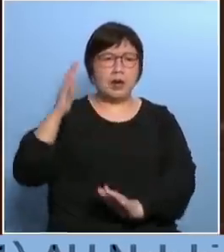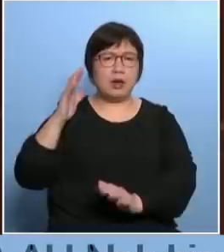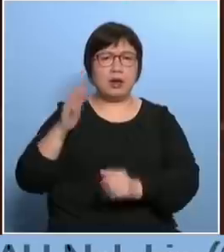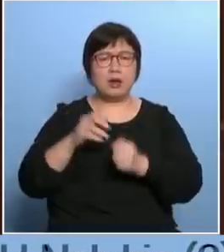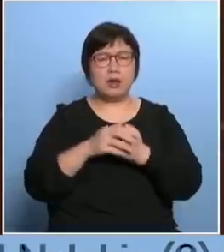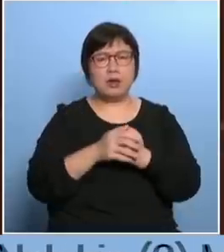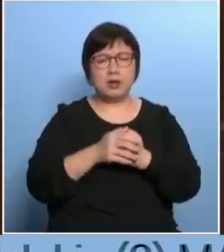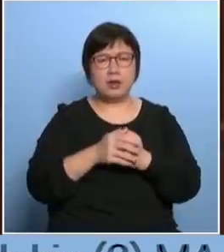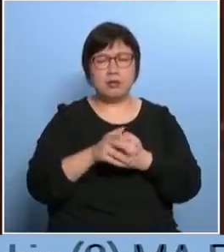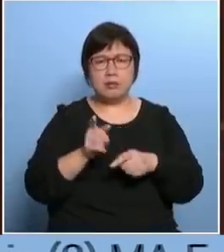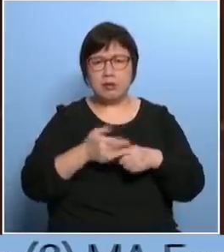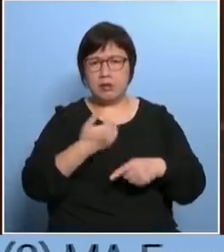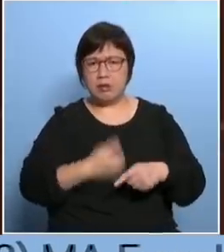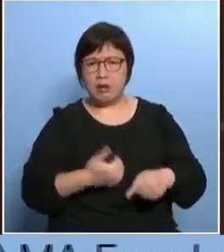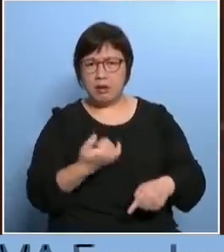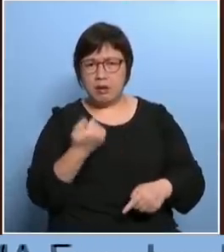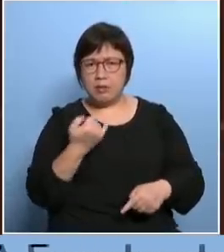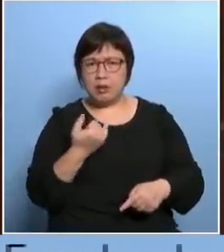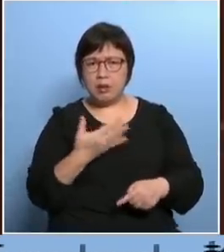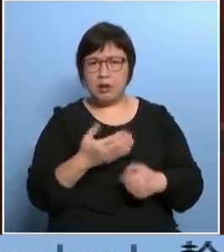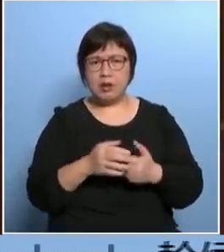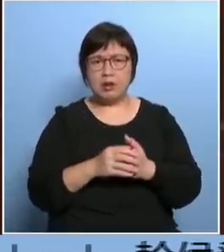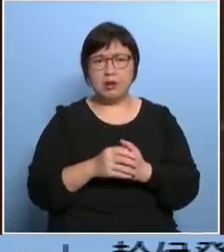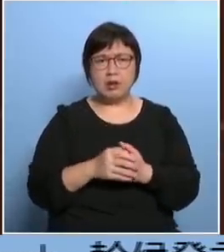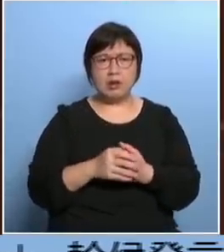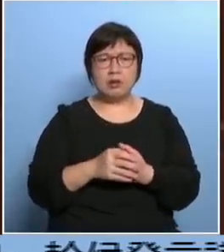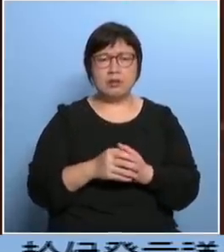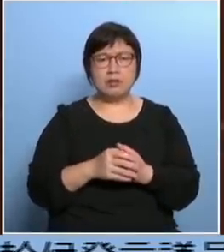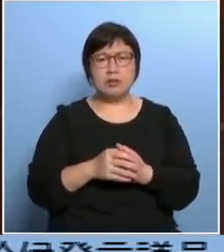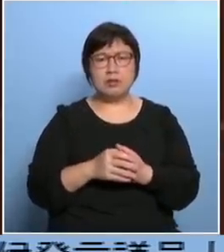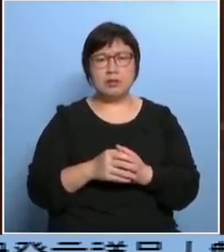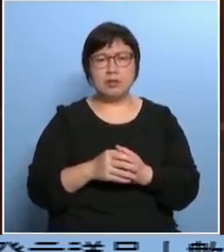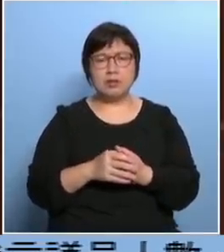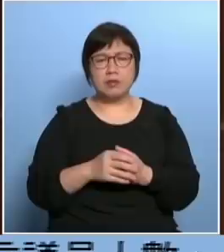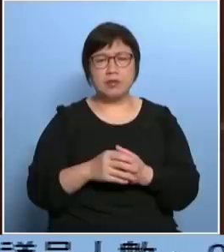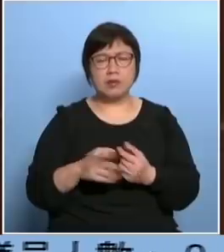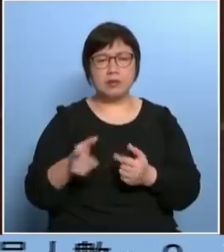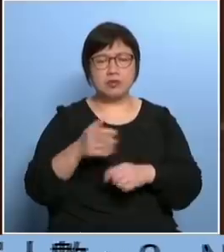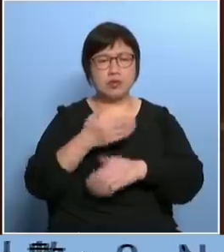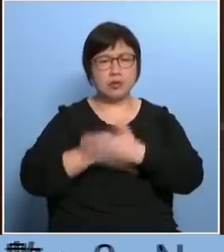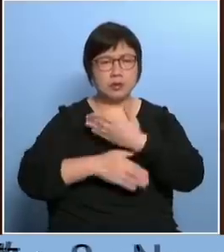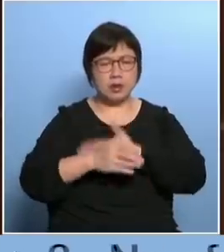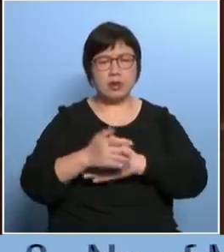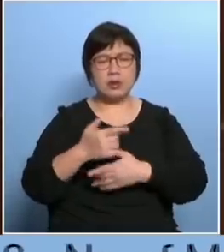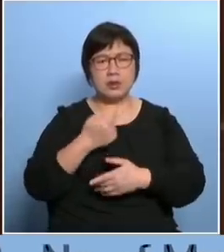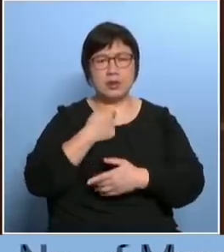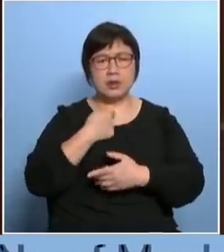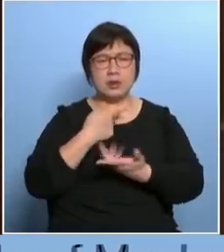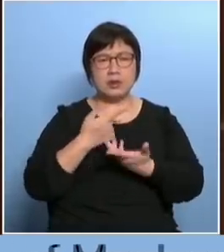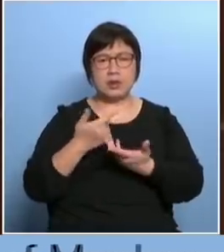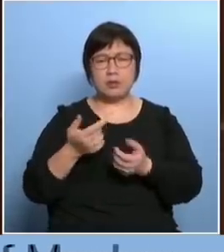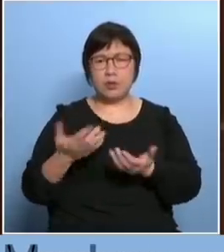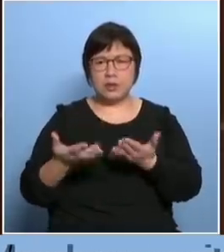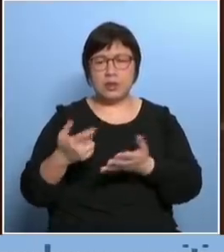这个是不是人道的做法啊那在票站里面的对于伤残人士或者有需要人士的安排